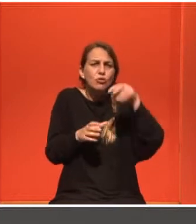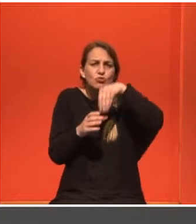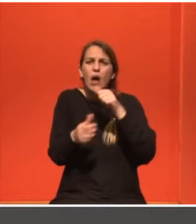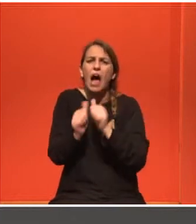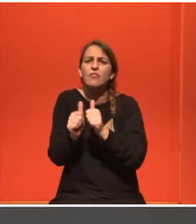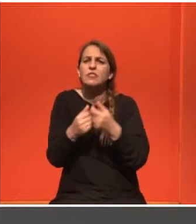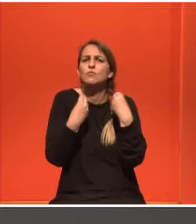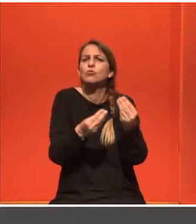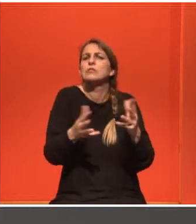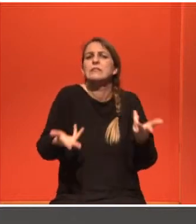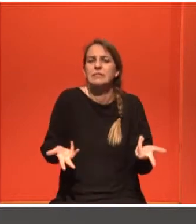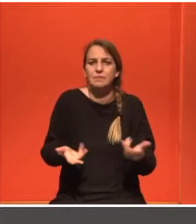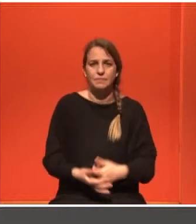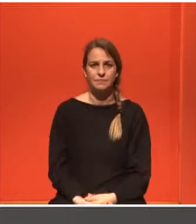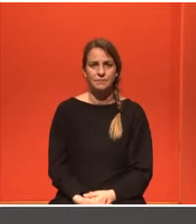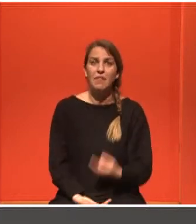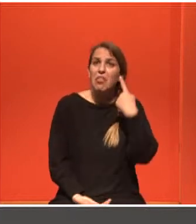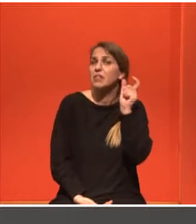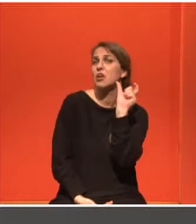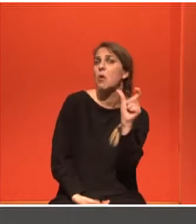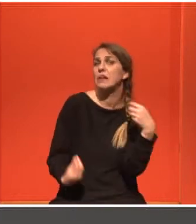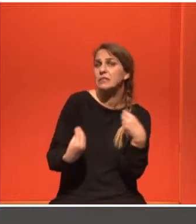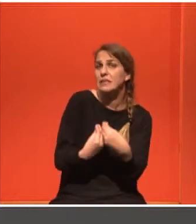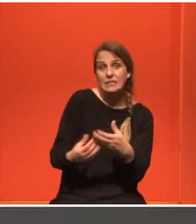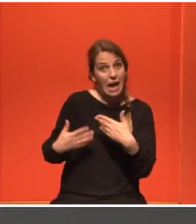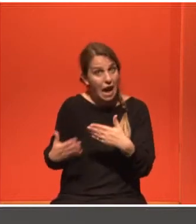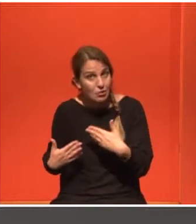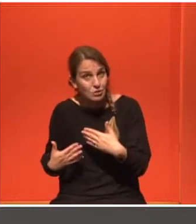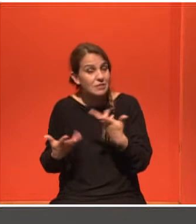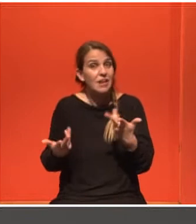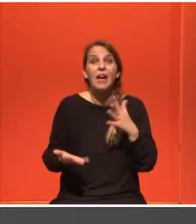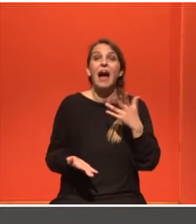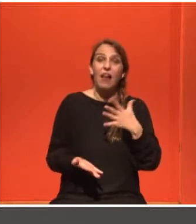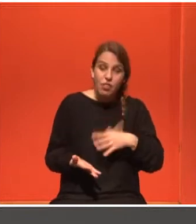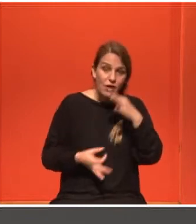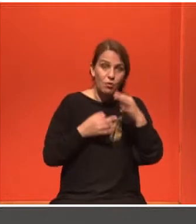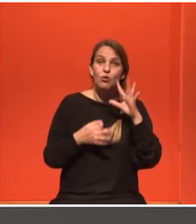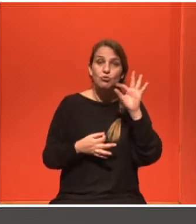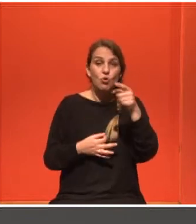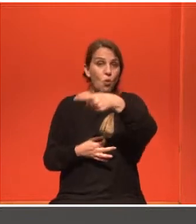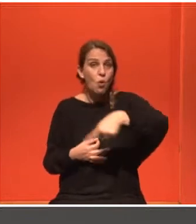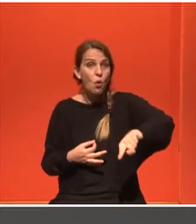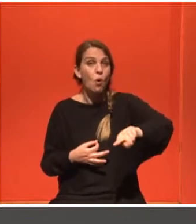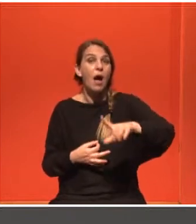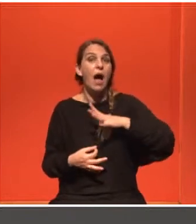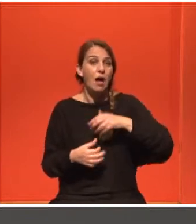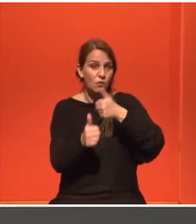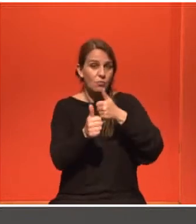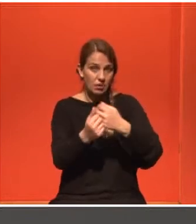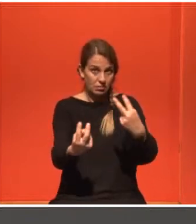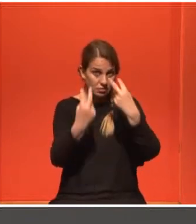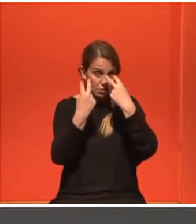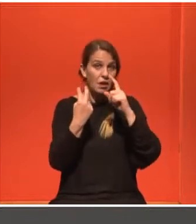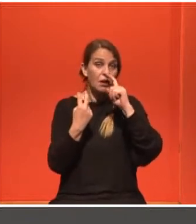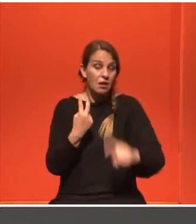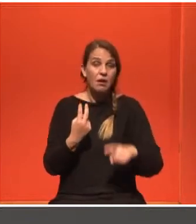περίπτωση για να πείσουμε τον κόσμο βιωματικά ότι, κοίταξε, τελικά η άσκηση